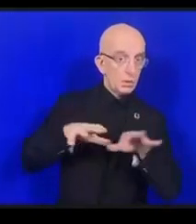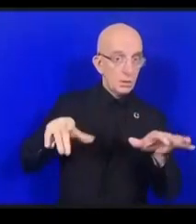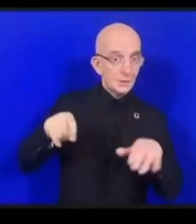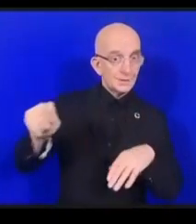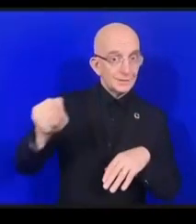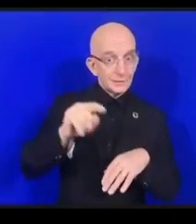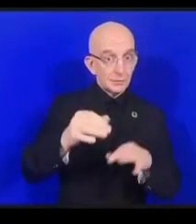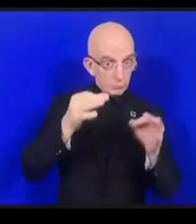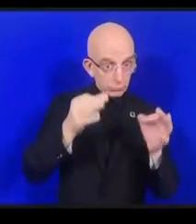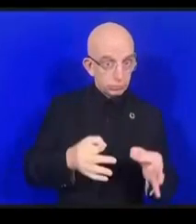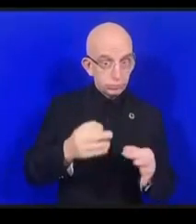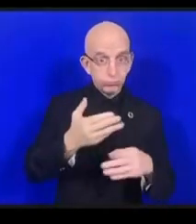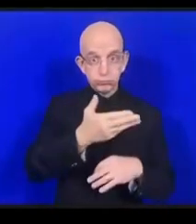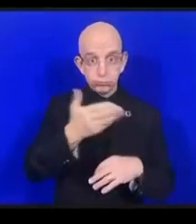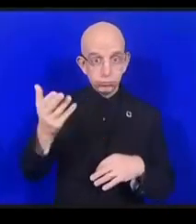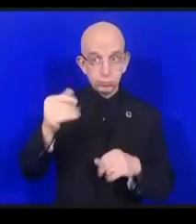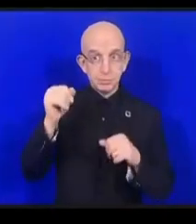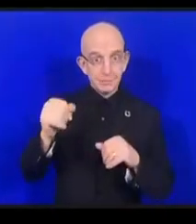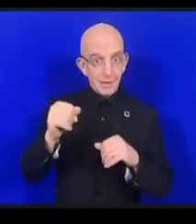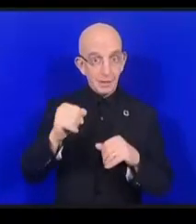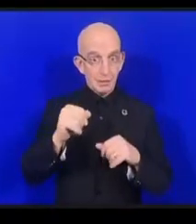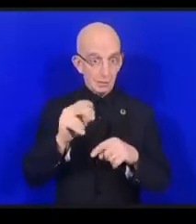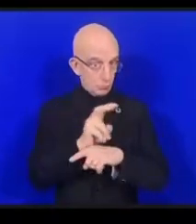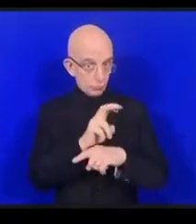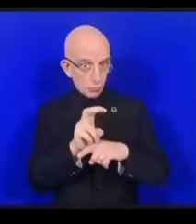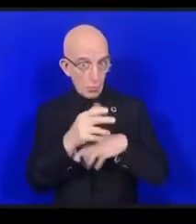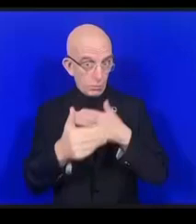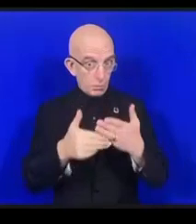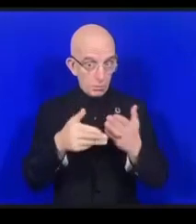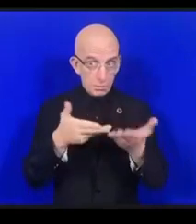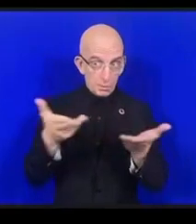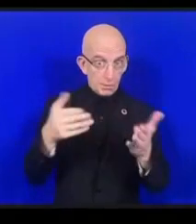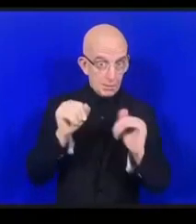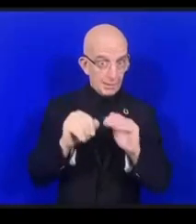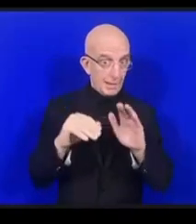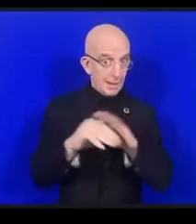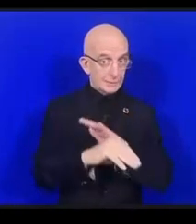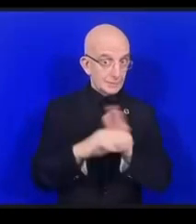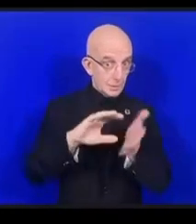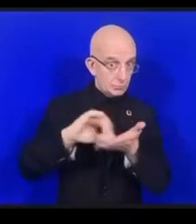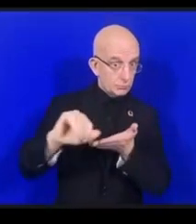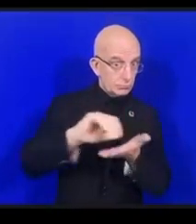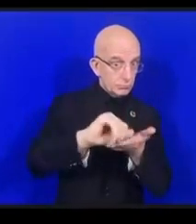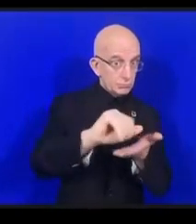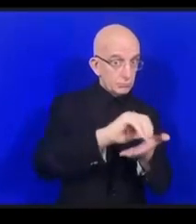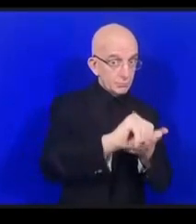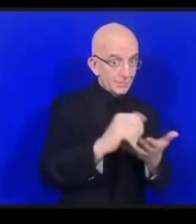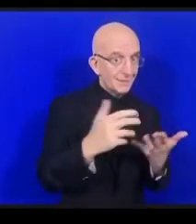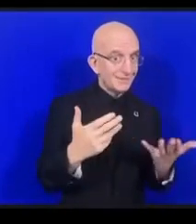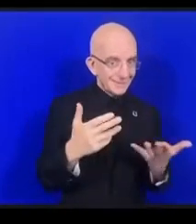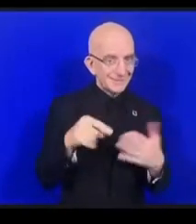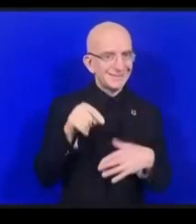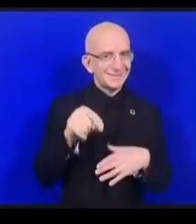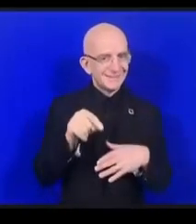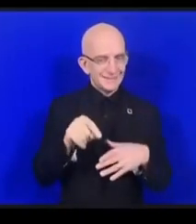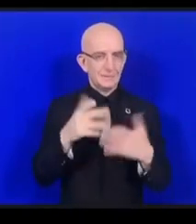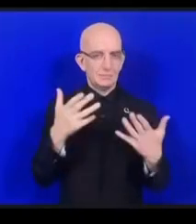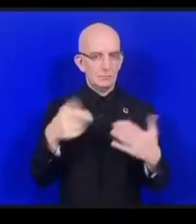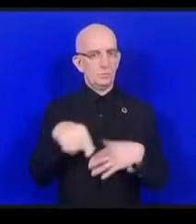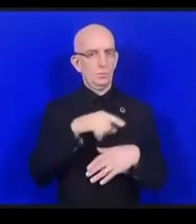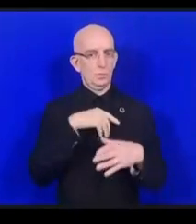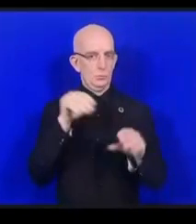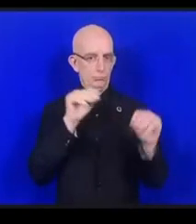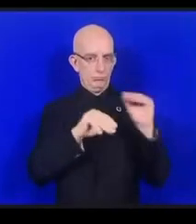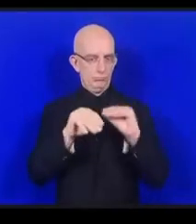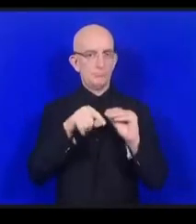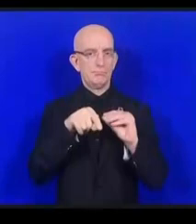contrôle de l'accès à ces objets comment peut-on faire en sorte qu'un objet qui est implanté dans notre environnement et